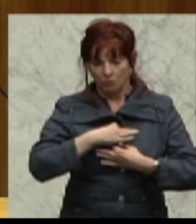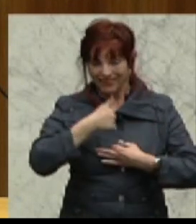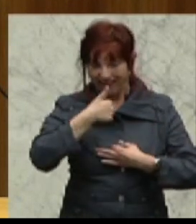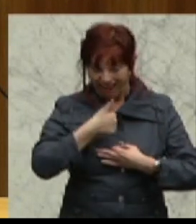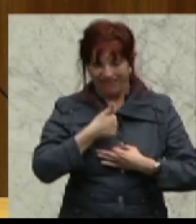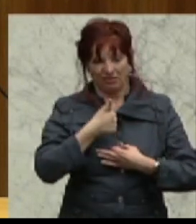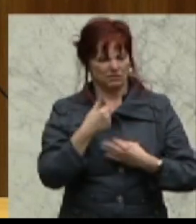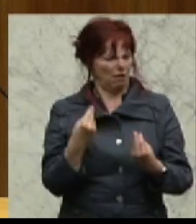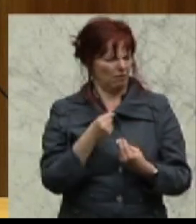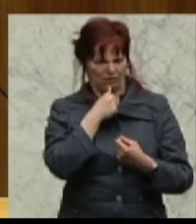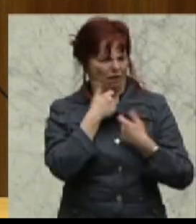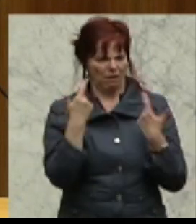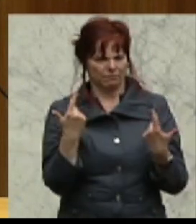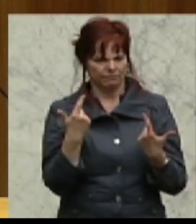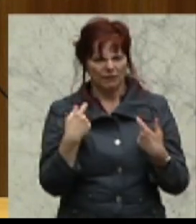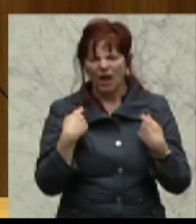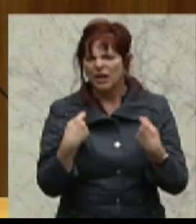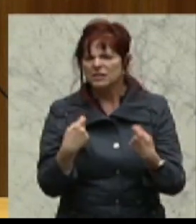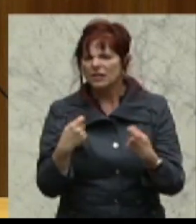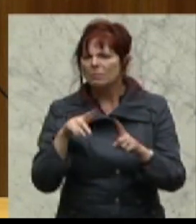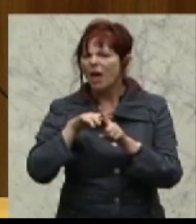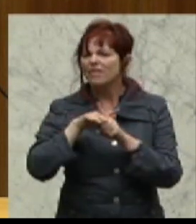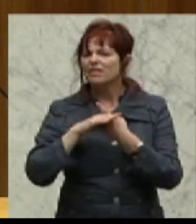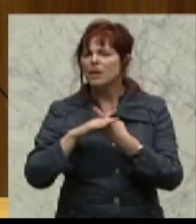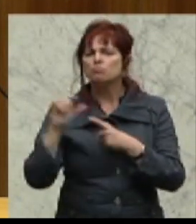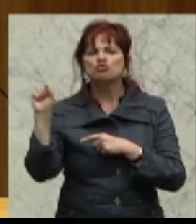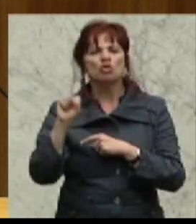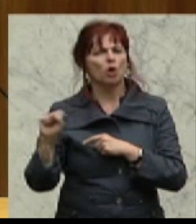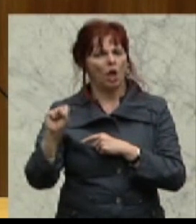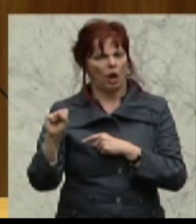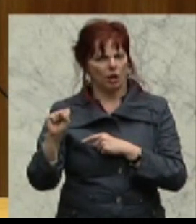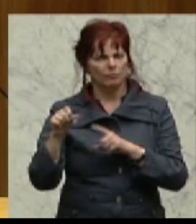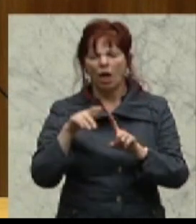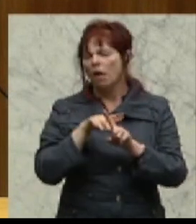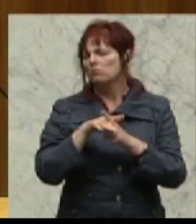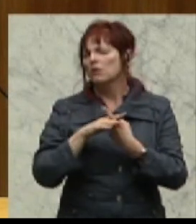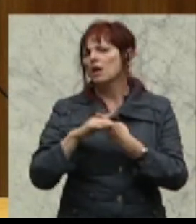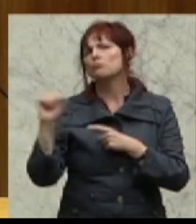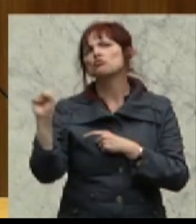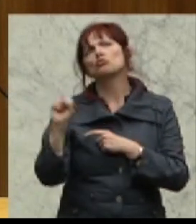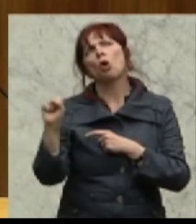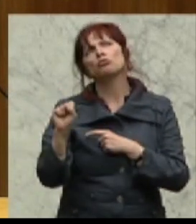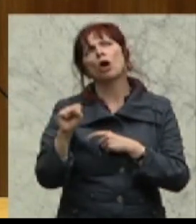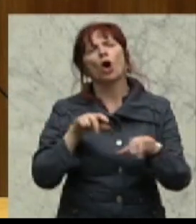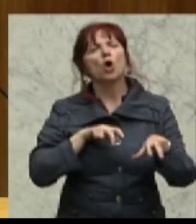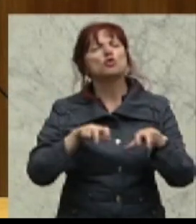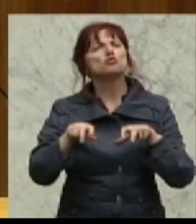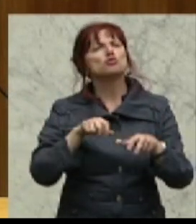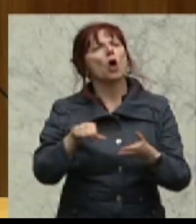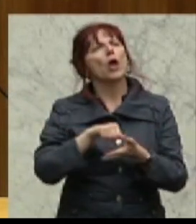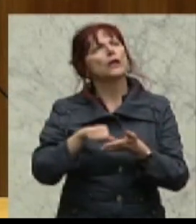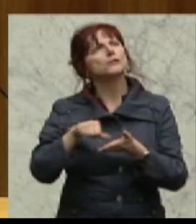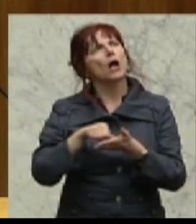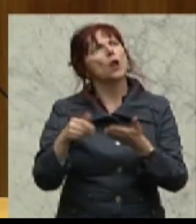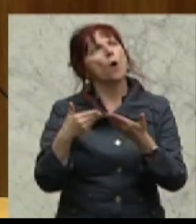Da gibt es ein Team Stronach. Dieses Team Stronach kostet dem Steuerzahler aus öffentlichen Geldern aufgrund der